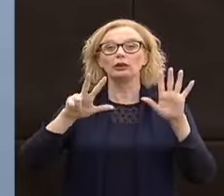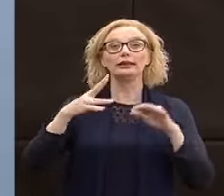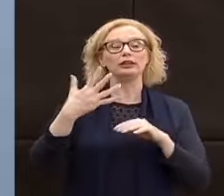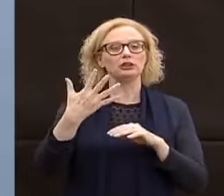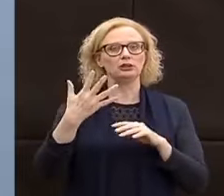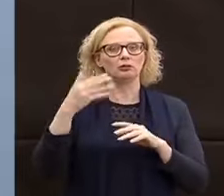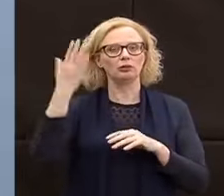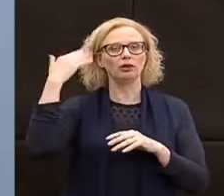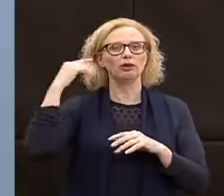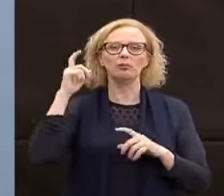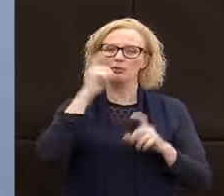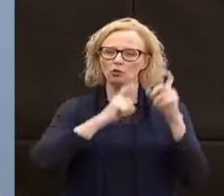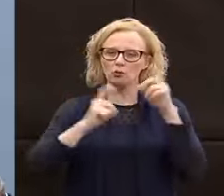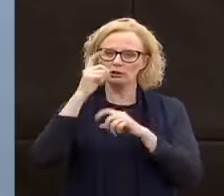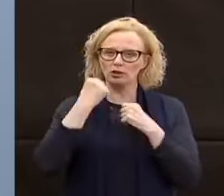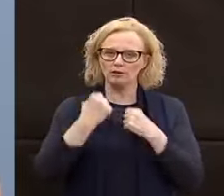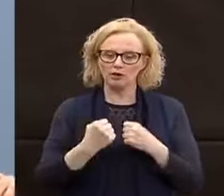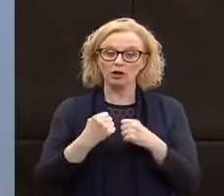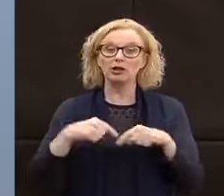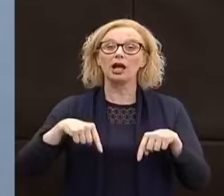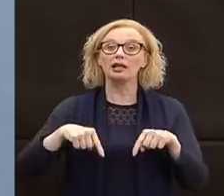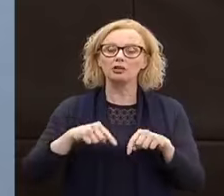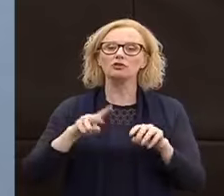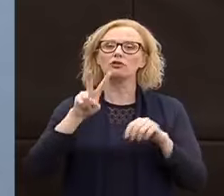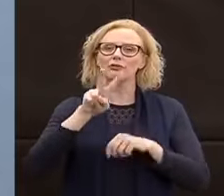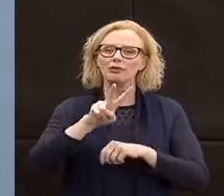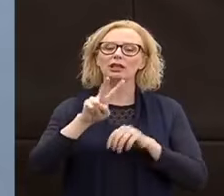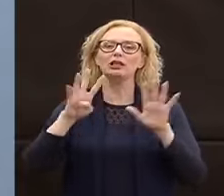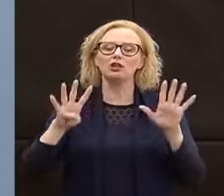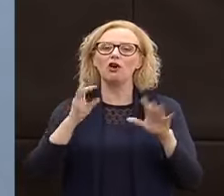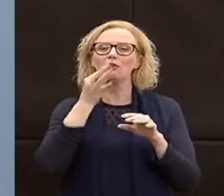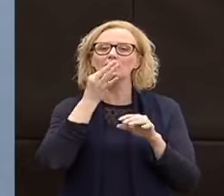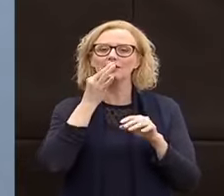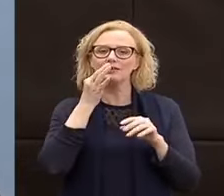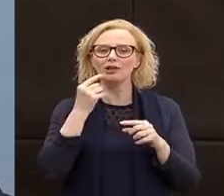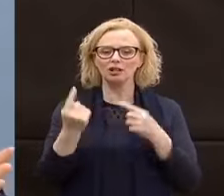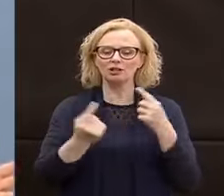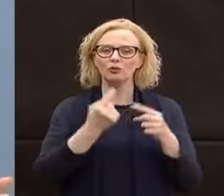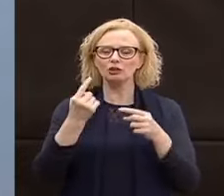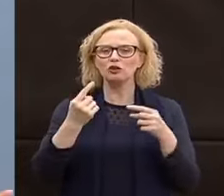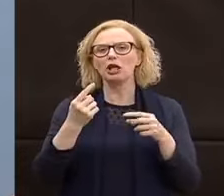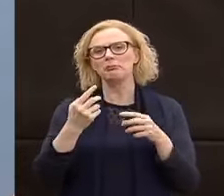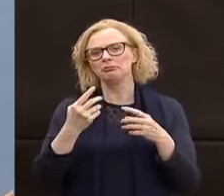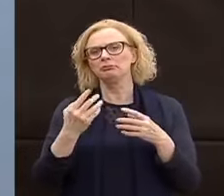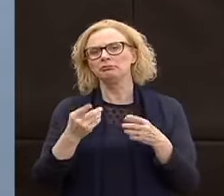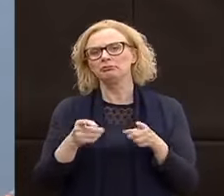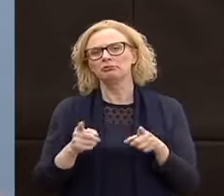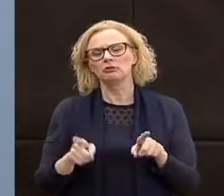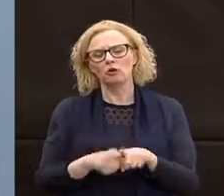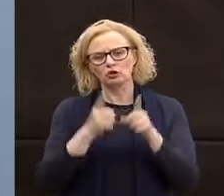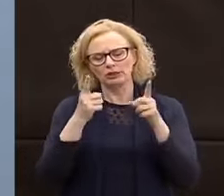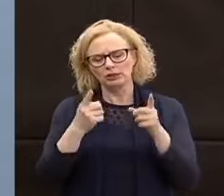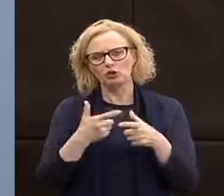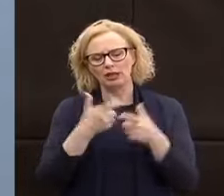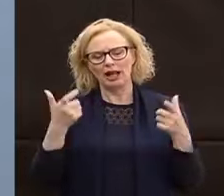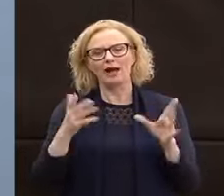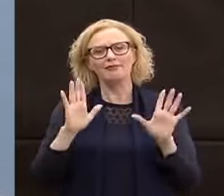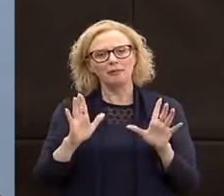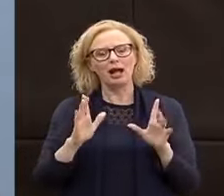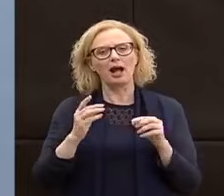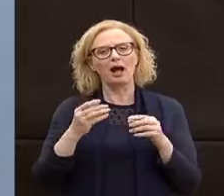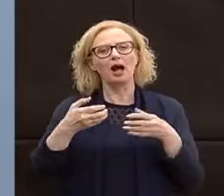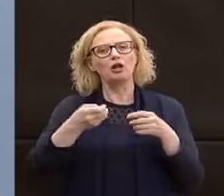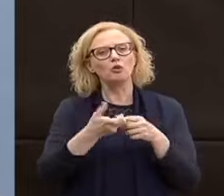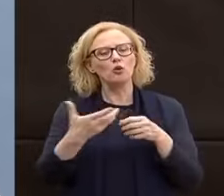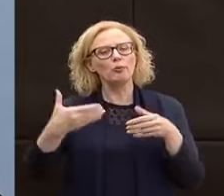preoccupati quindi 29. Ci sta a dire che la situazione si sta normalizzando. È sempre grave però rispetto ai numeri